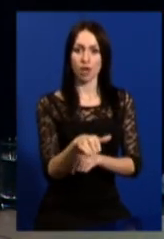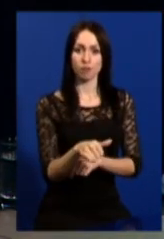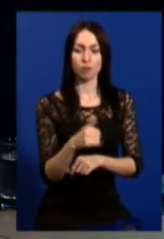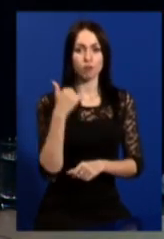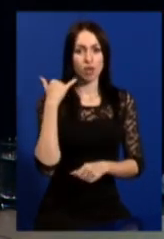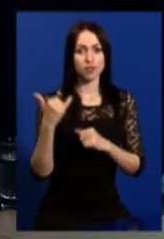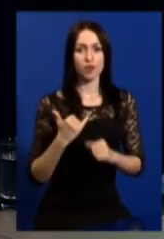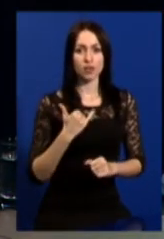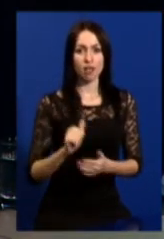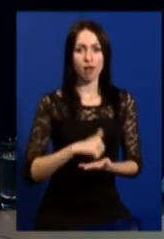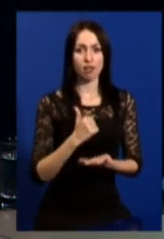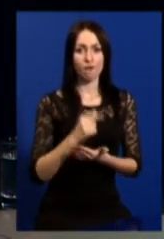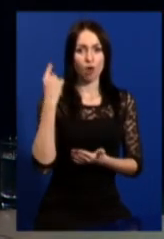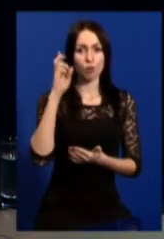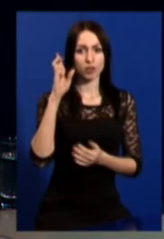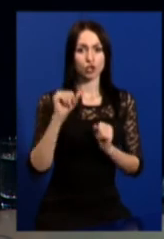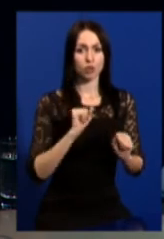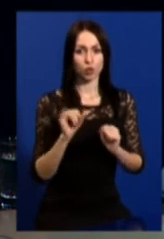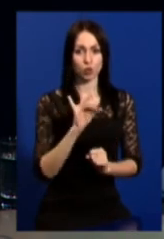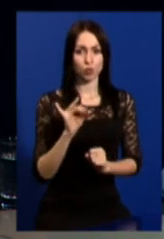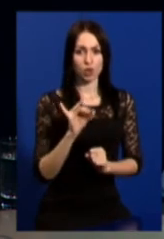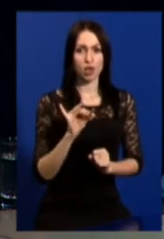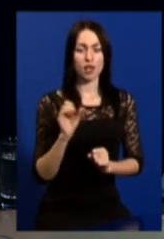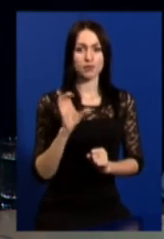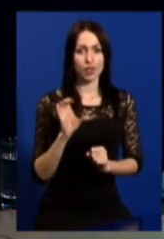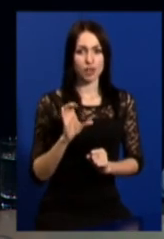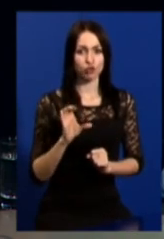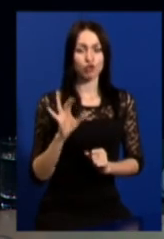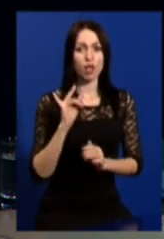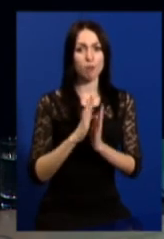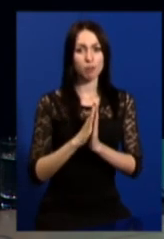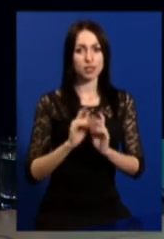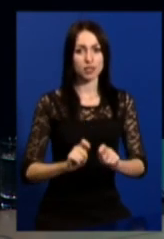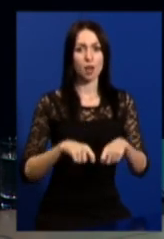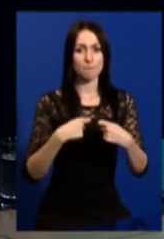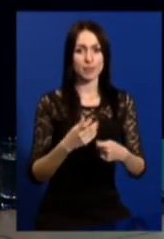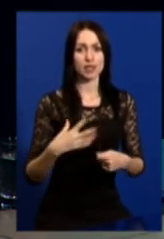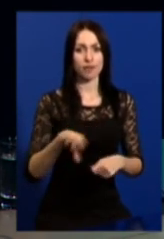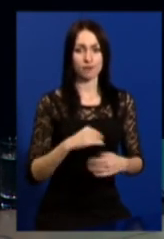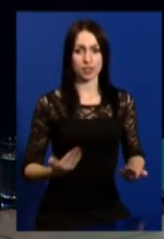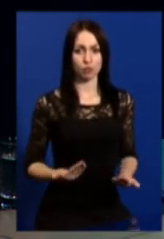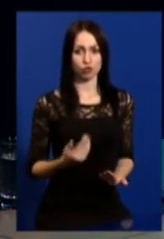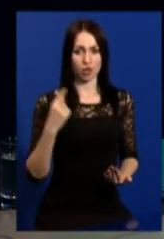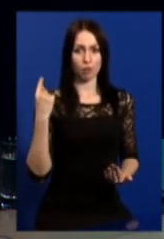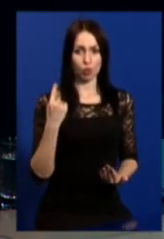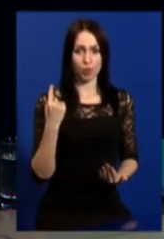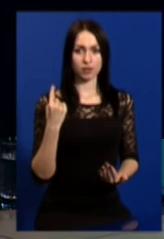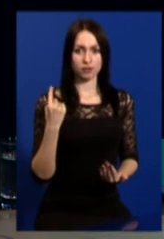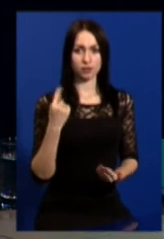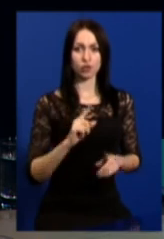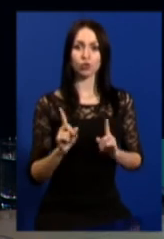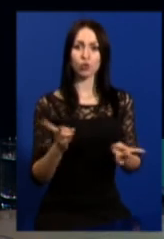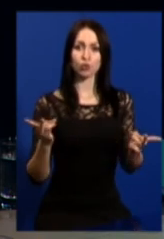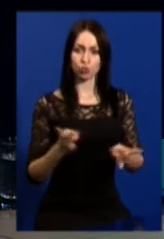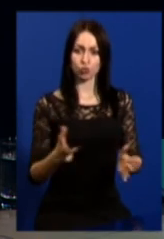зателефонувала голова облдержадміністрації Юлія Сандрівна Світлічна і попросила передати всім мешканцям області, що